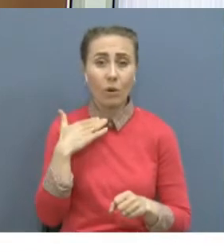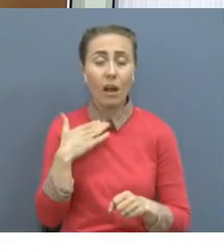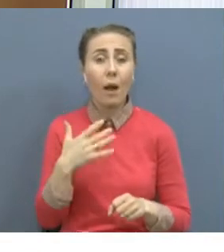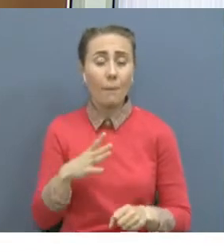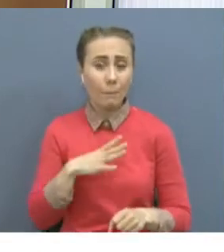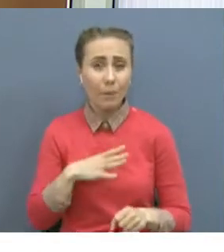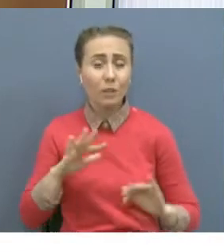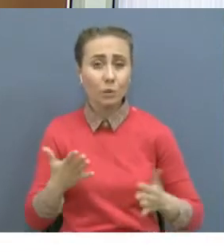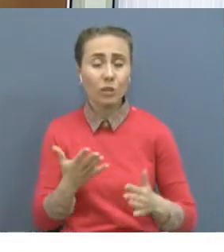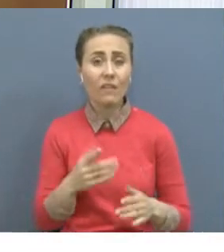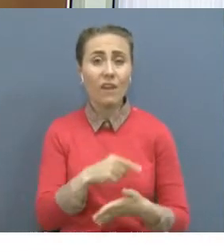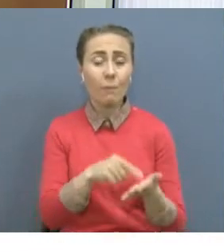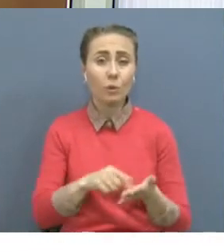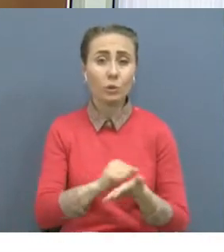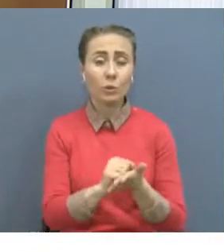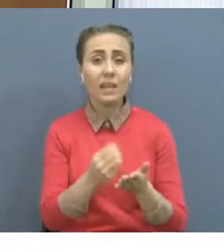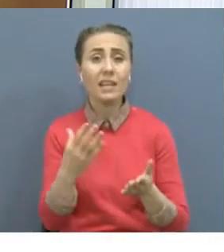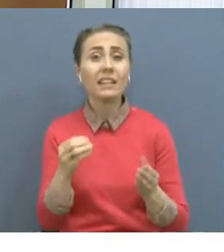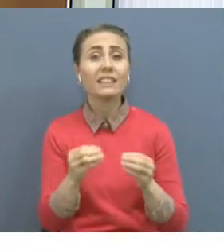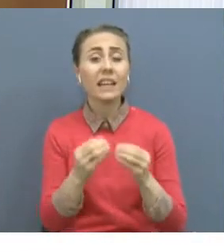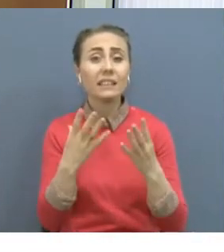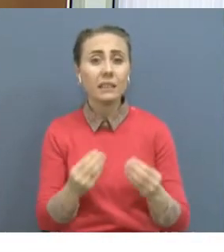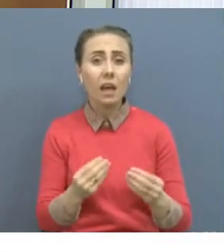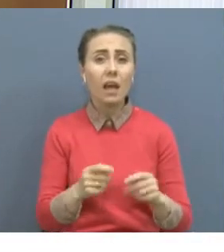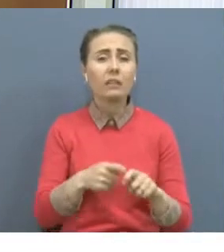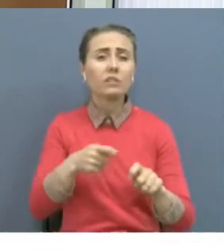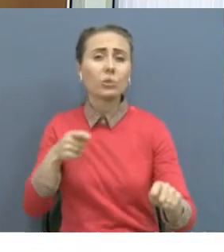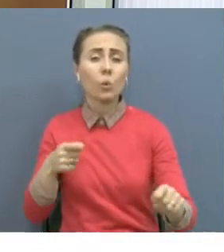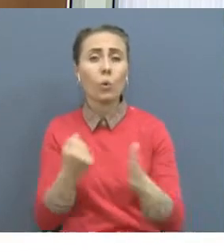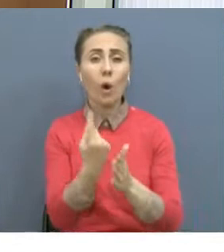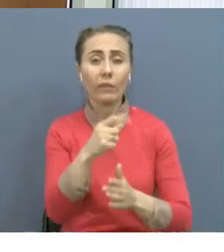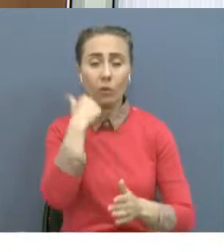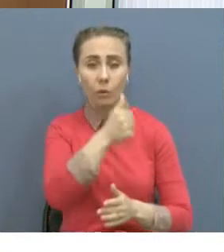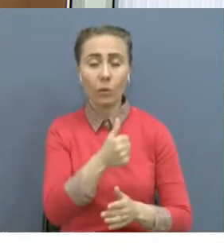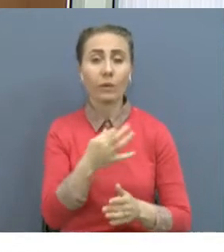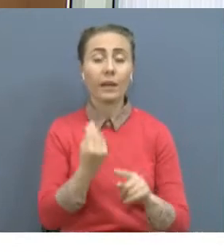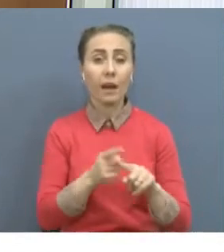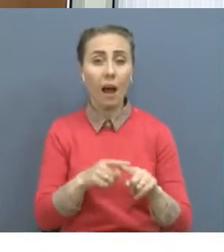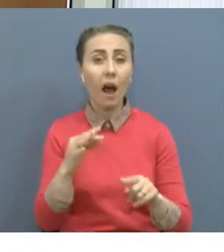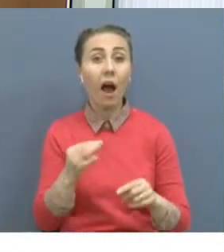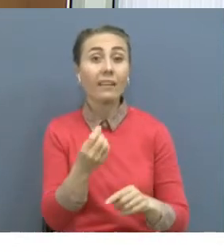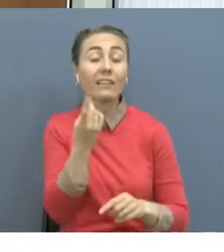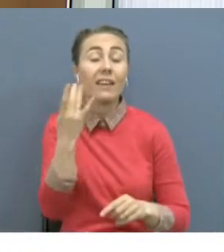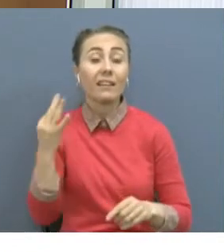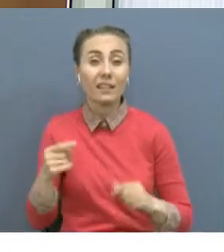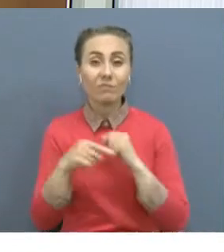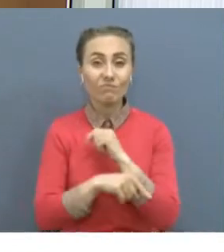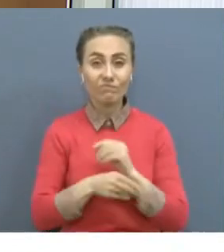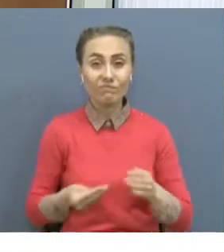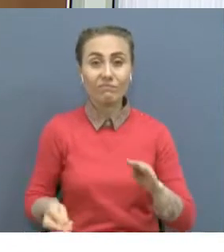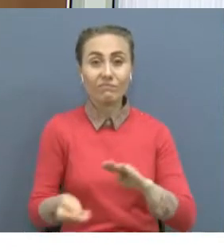есігі жағалап ғимарат аралық пет үжатады адамда. Содан шаршағандықтан төті жолыздеп